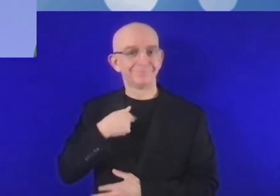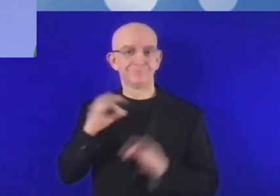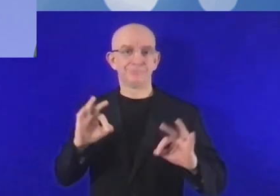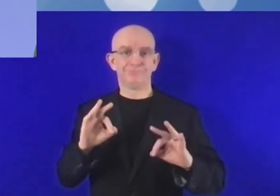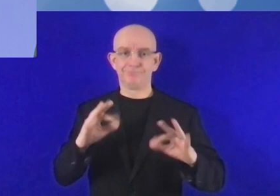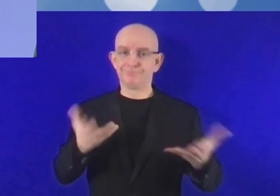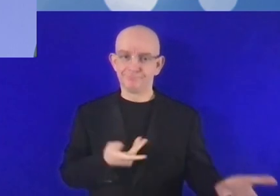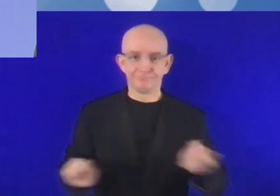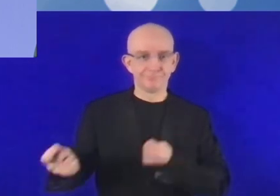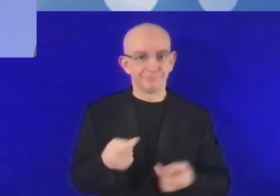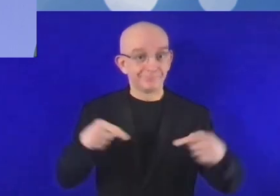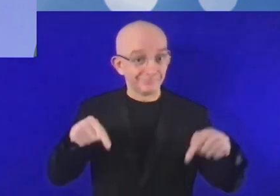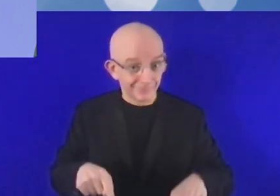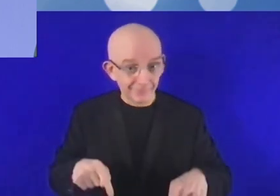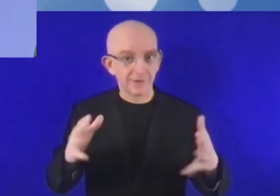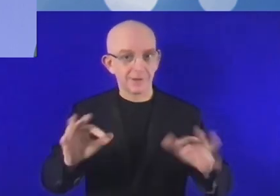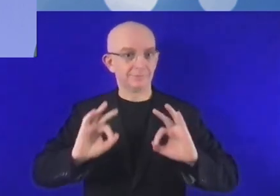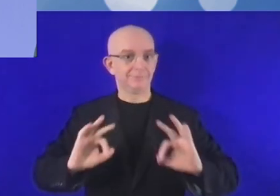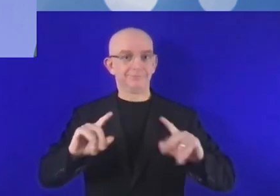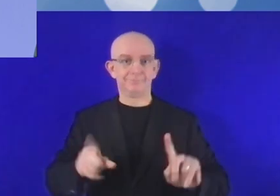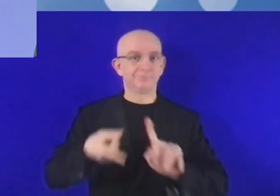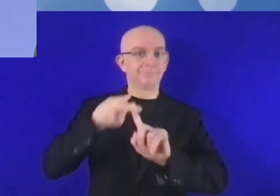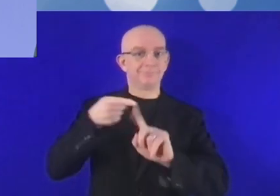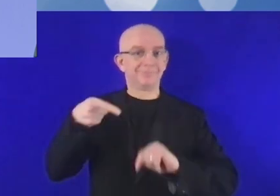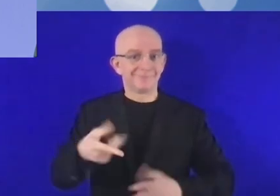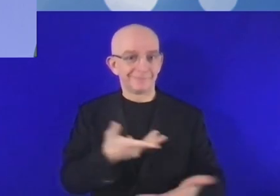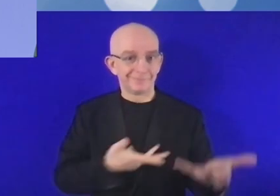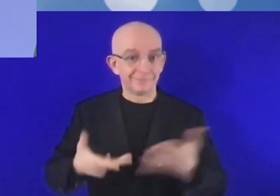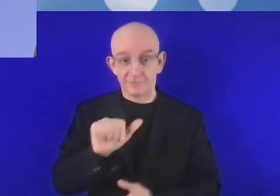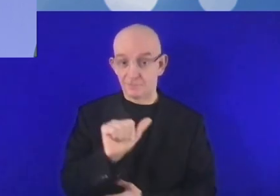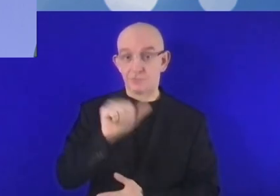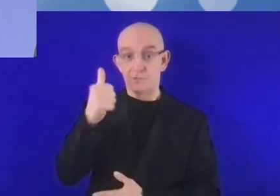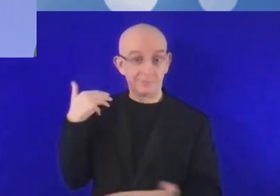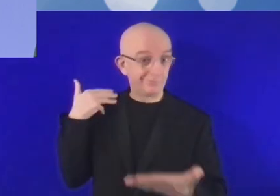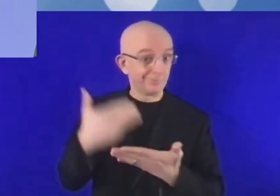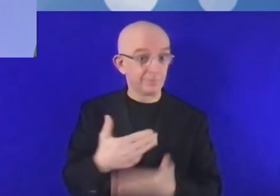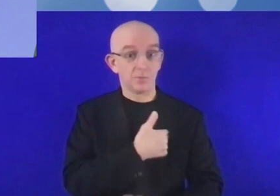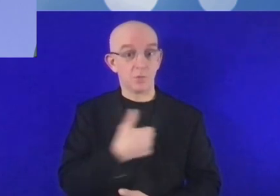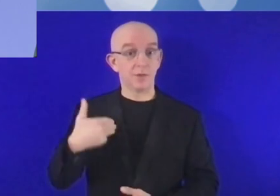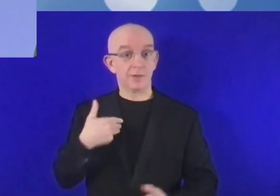accueille l'IGF. C'est la 16e édition de l'IGF.